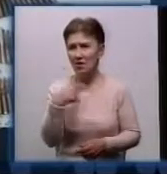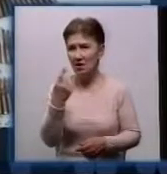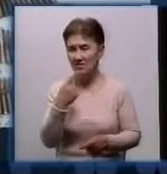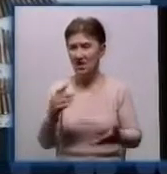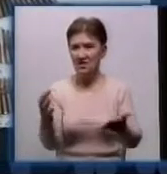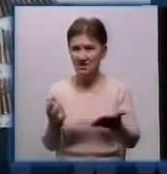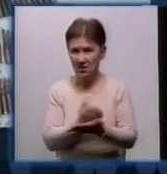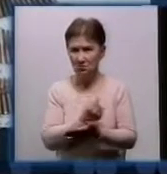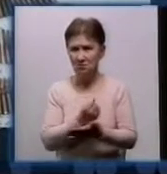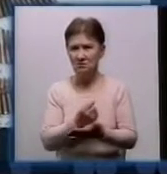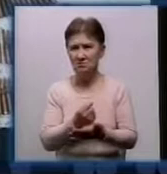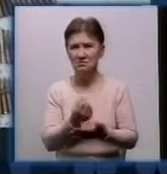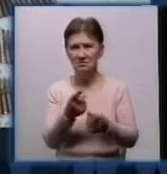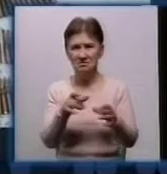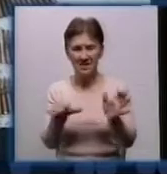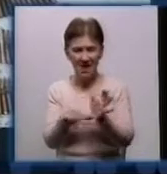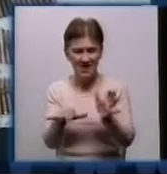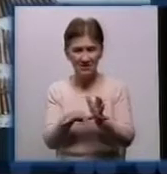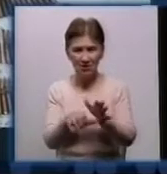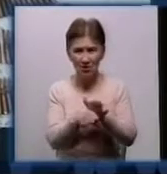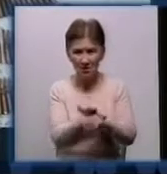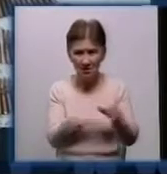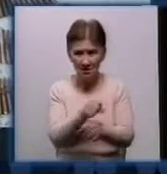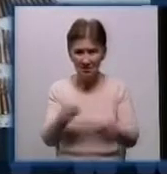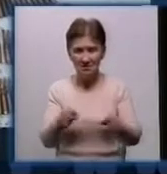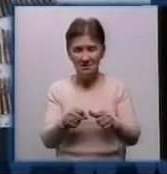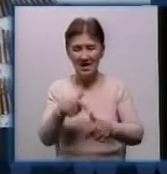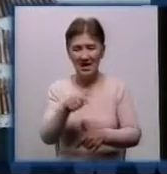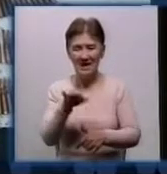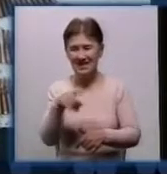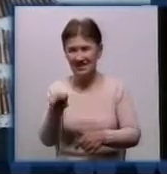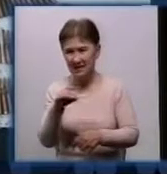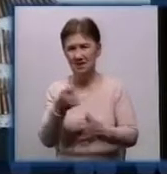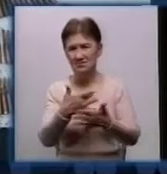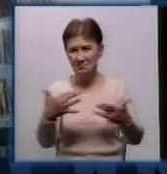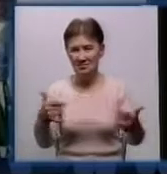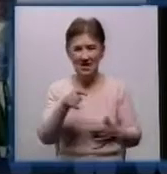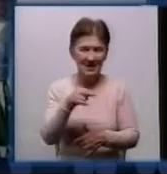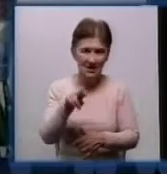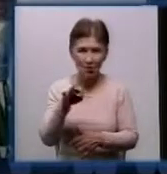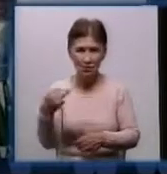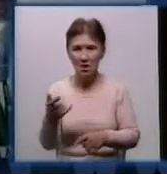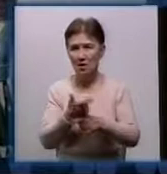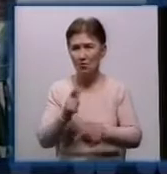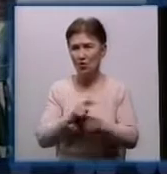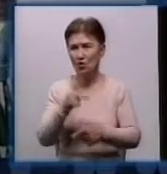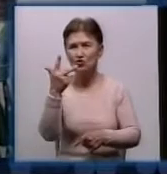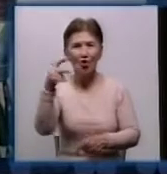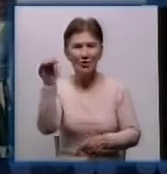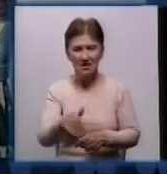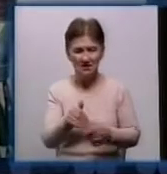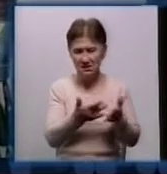знайшли тротилові шашки, електродетонатори, корпуси від гранат РГД-5 та Ф-1, більше трьох тисяч набоїв,